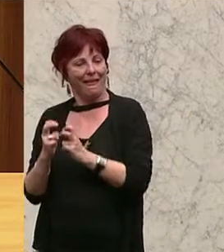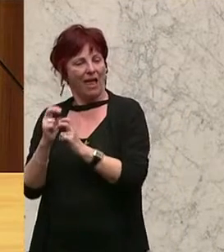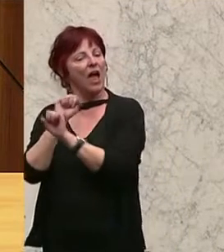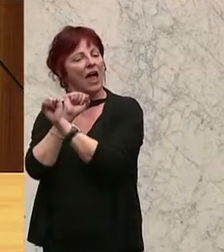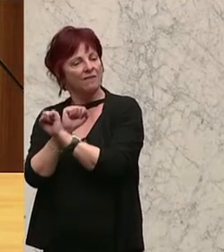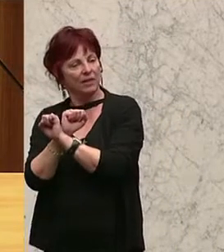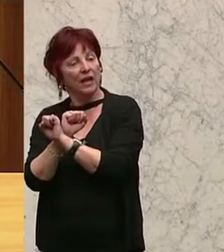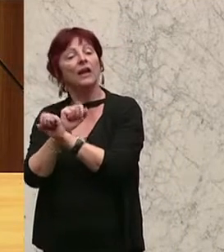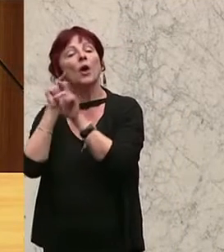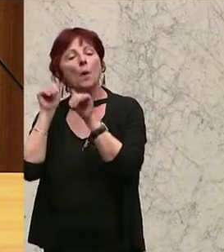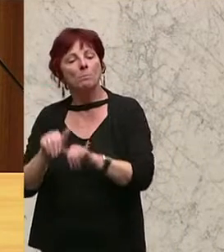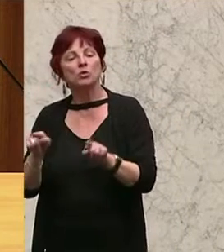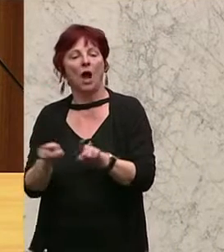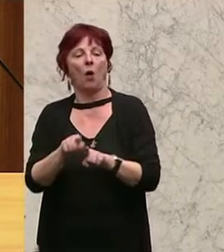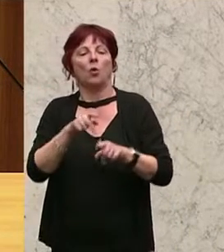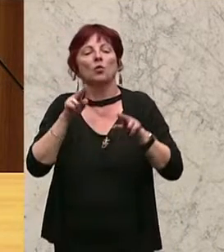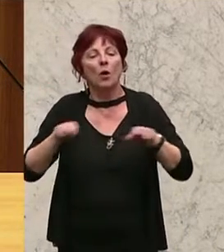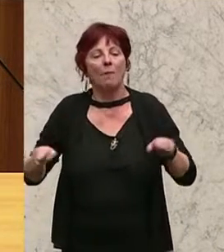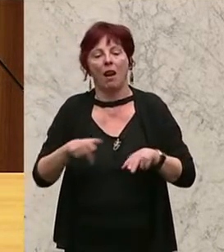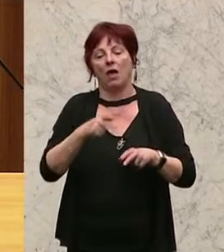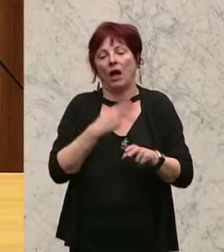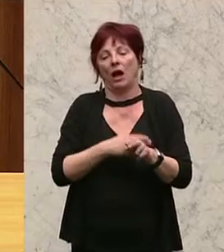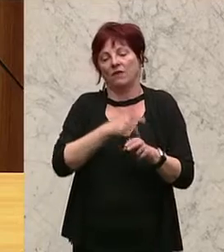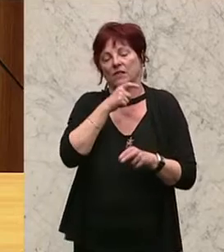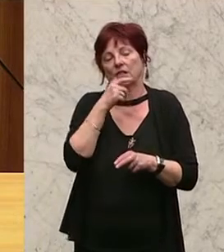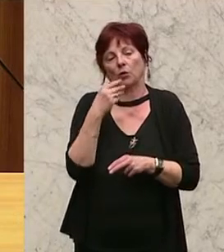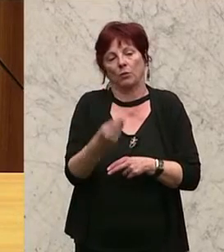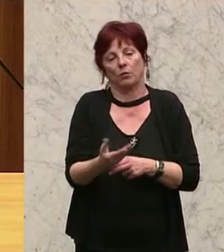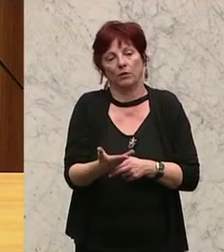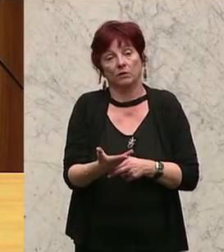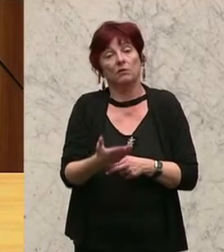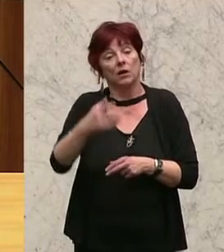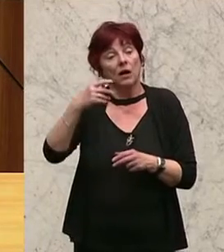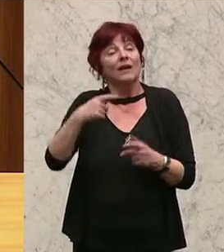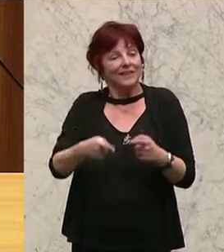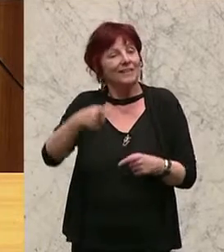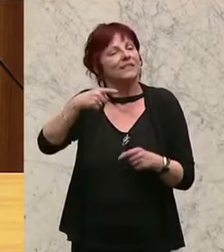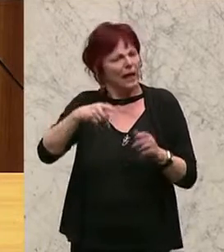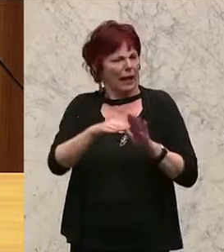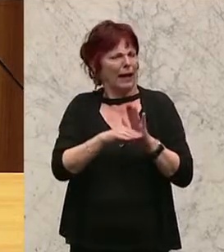grundsinnvolle Regelung ist, hoffe ich sehr, dass Sie alle zustimmen.